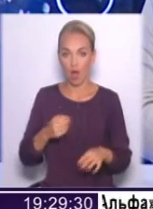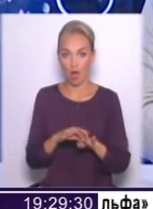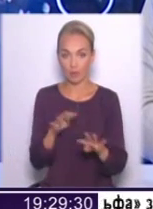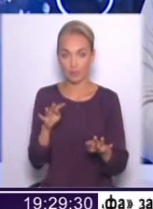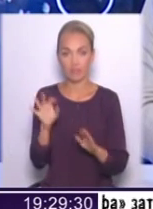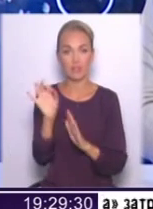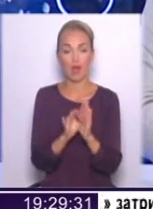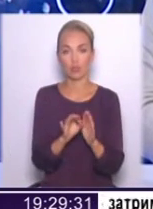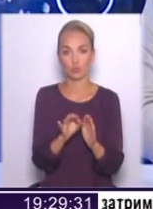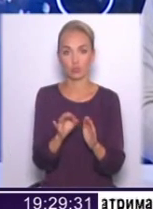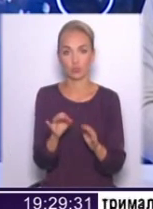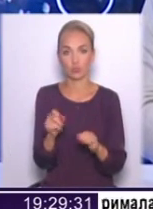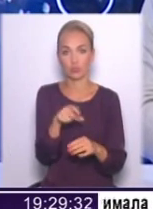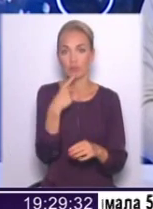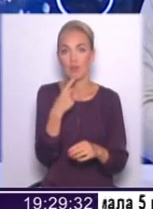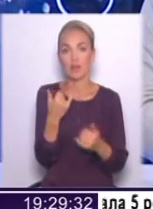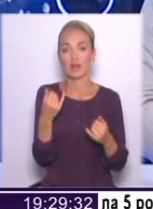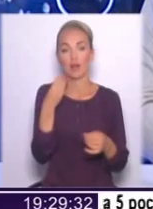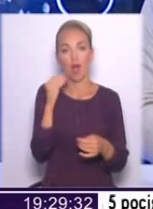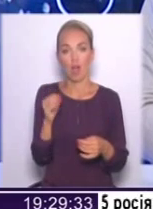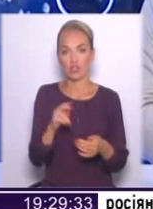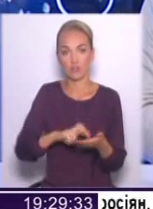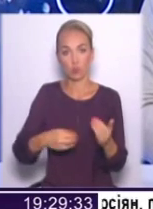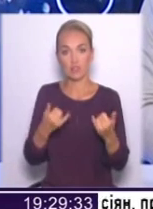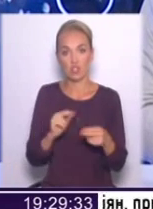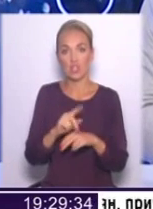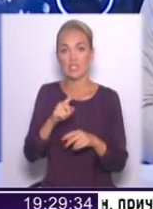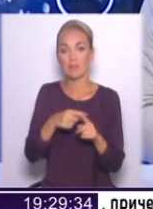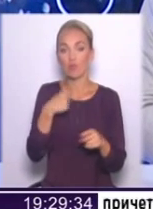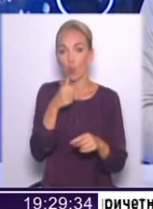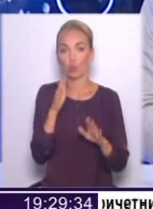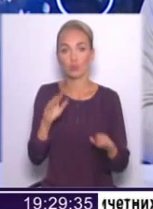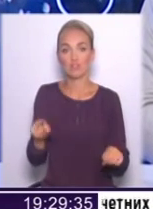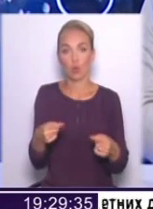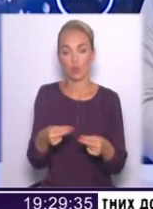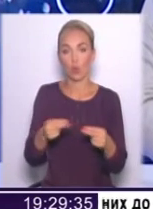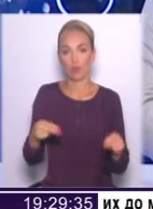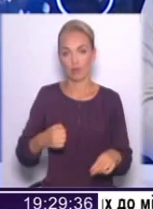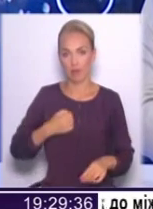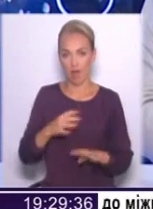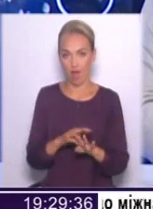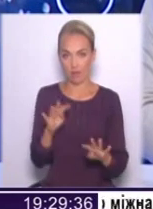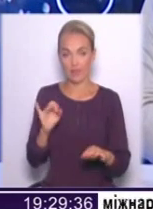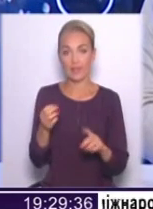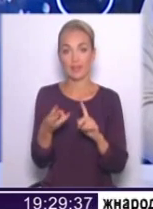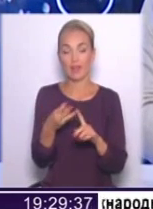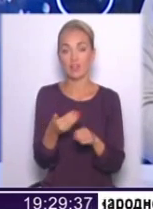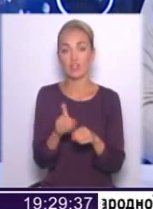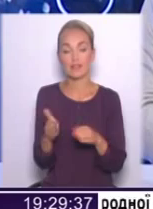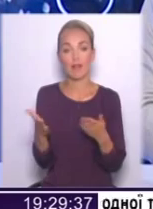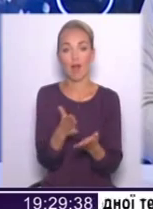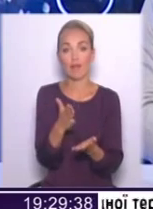почала говорити, ми краще відкосимо зараз, тому що через півроку вже нібито буде створена контрактна армія. І третя частина, яка є